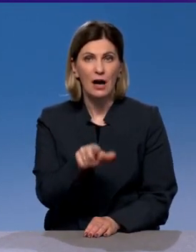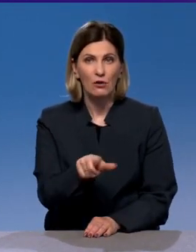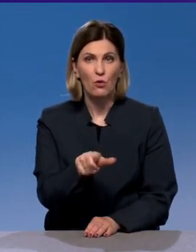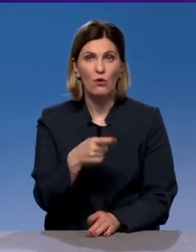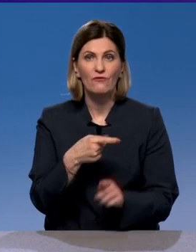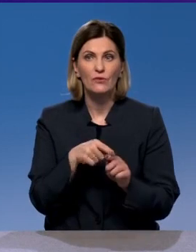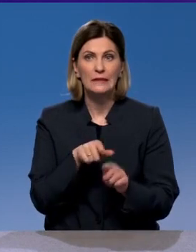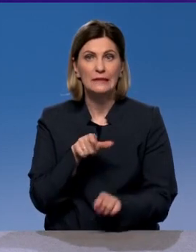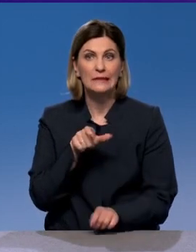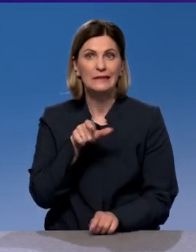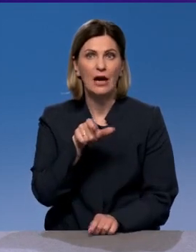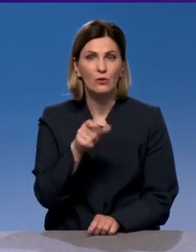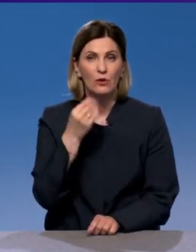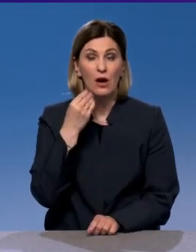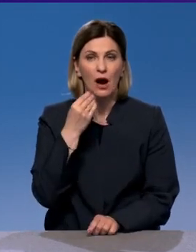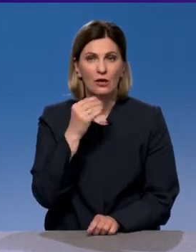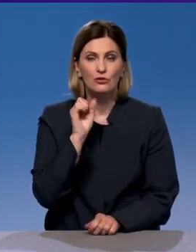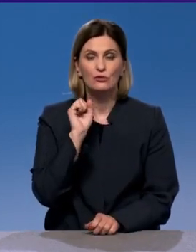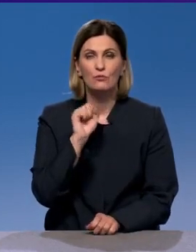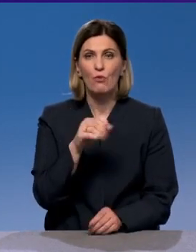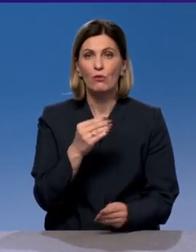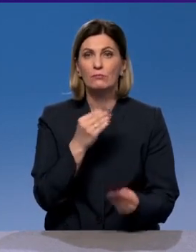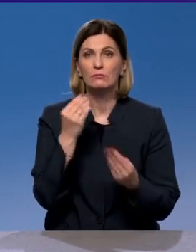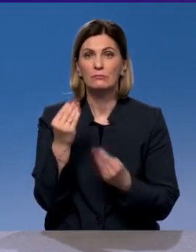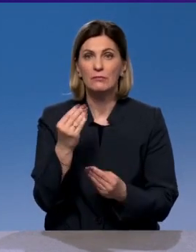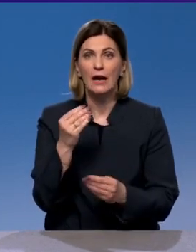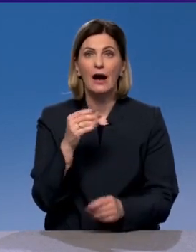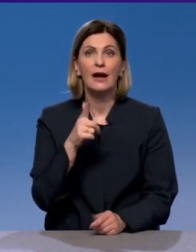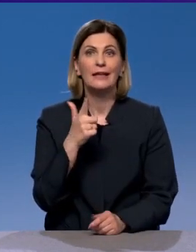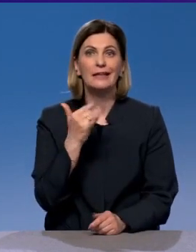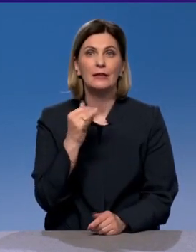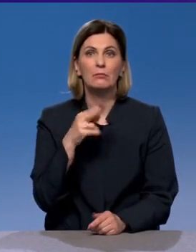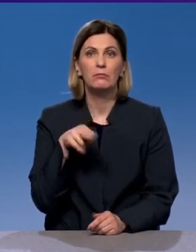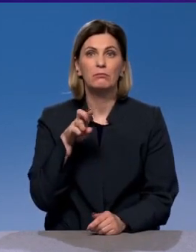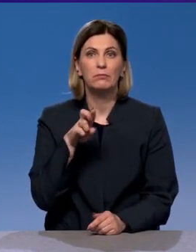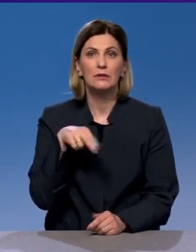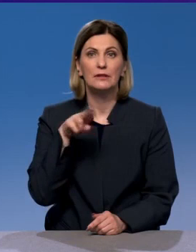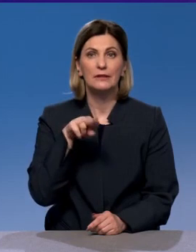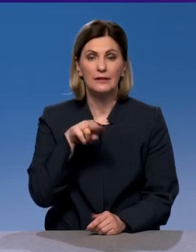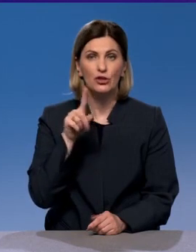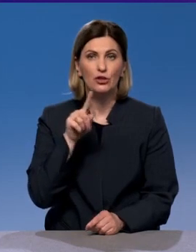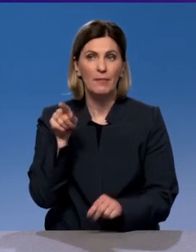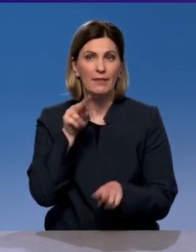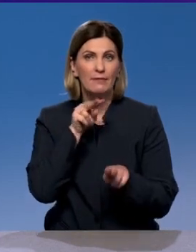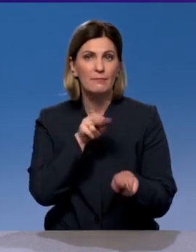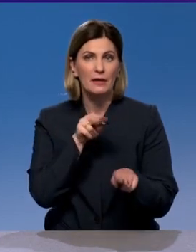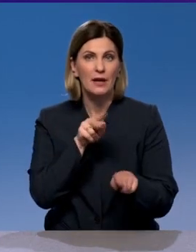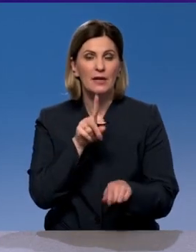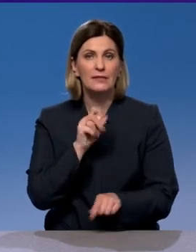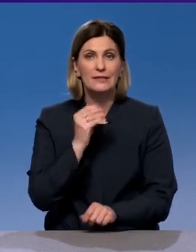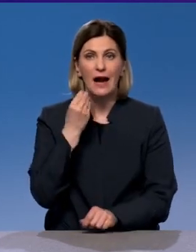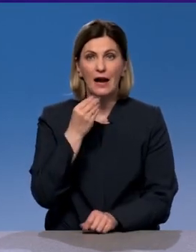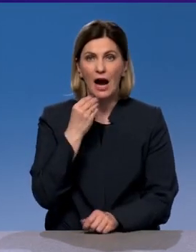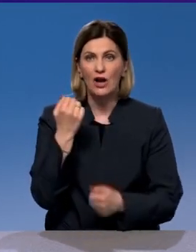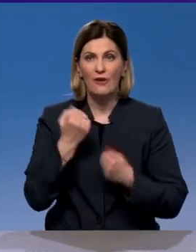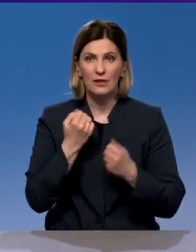что дорожные полицейские могут расширить полномочия. МВД предложило вернуть ГИБДД как раз полномочия по контролю за качеством ремонта автомобильных дорог.